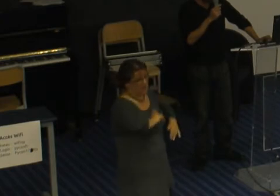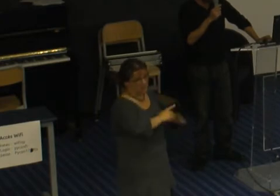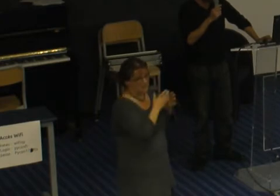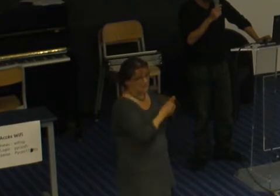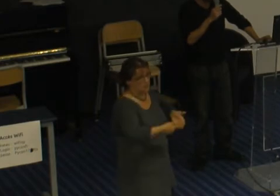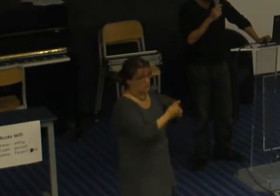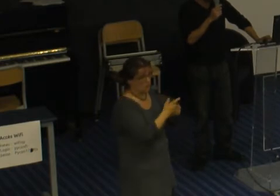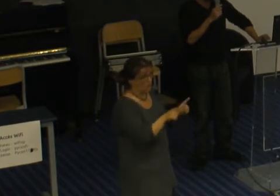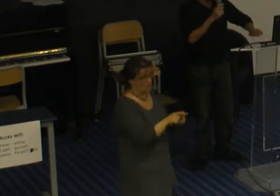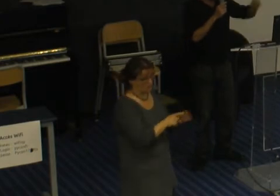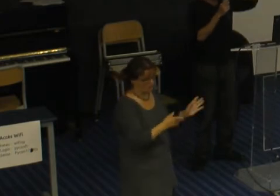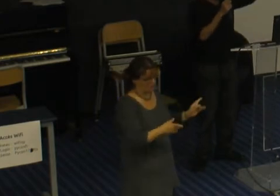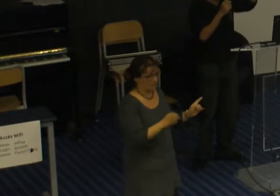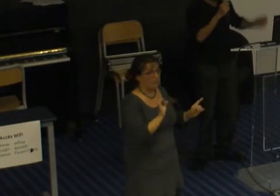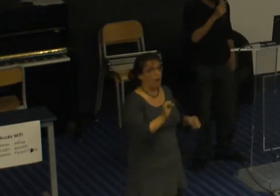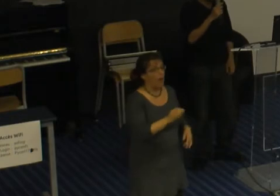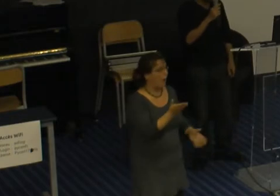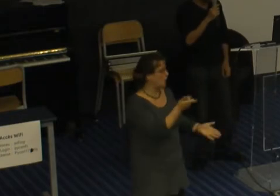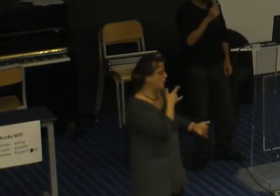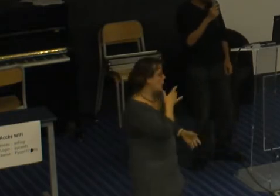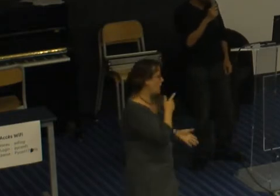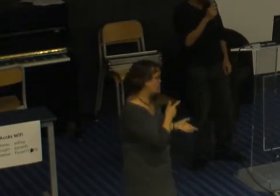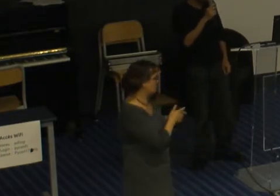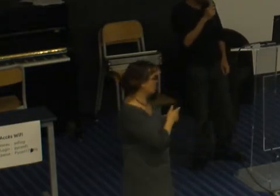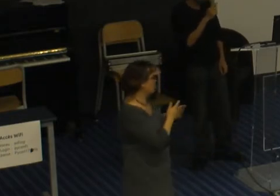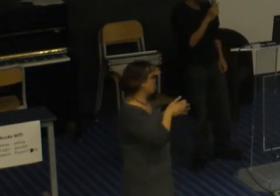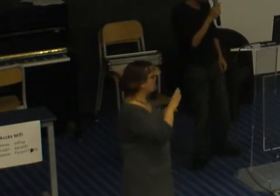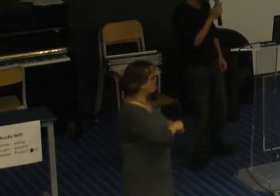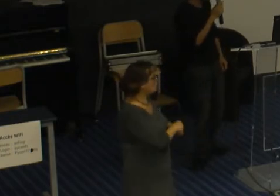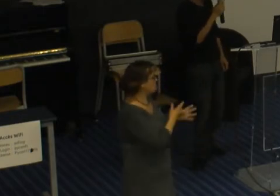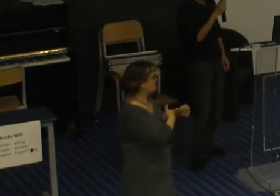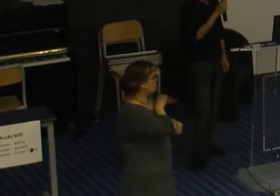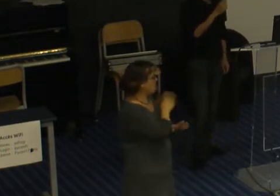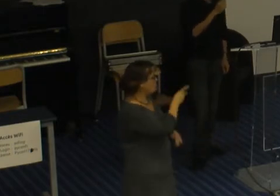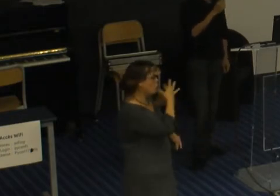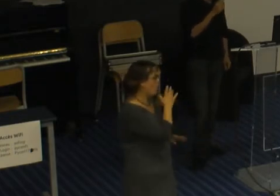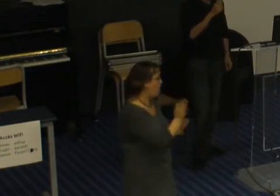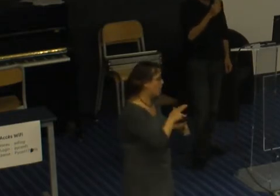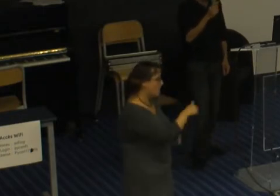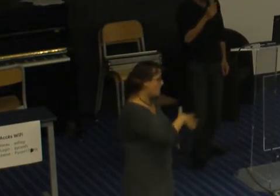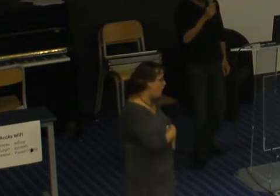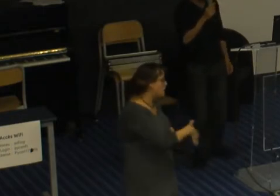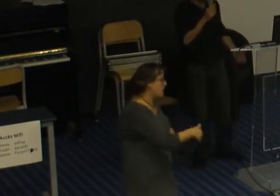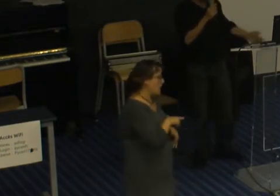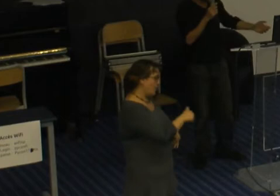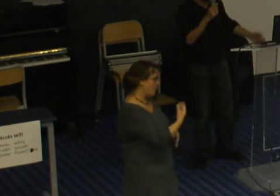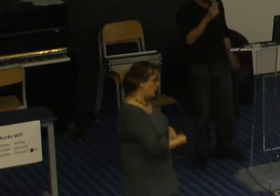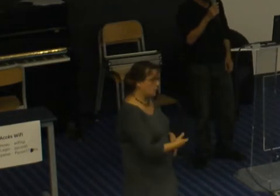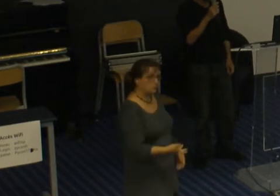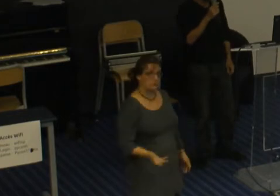préjugés. C'est que voilà, elles vont avoir des enfants. en quoi les enfants vont les empêcher d'avoir une carrière et d'être professionnel.